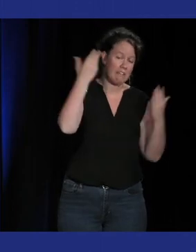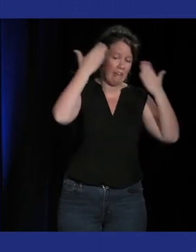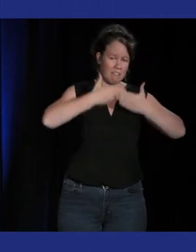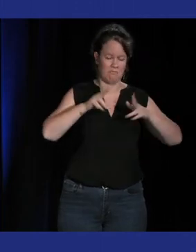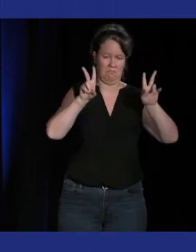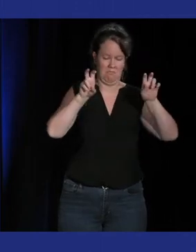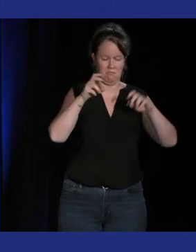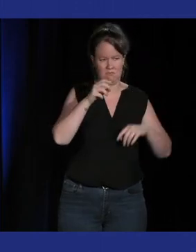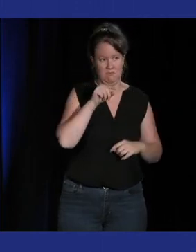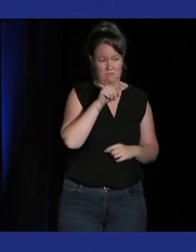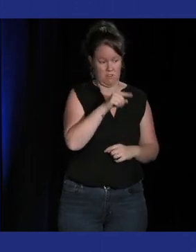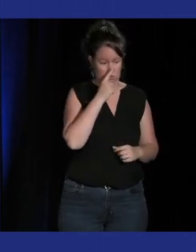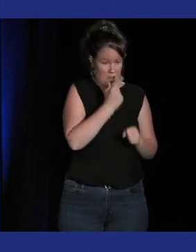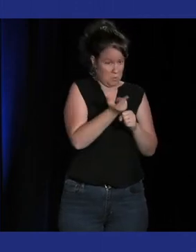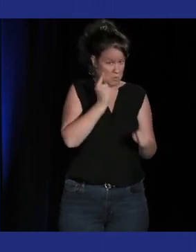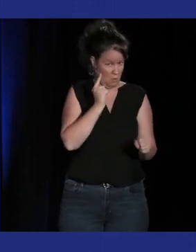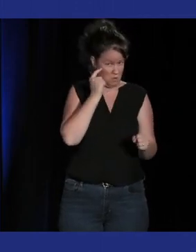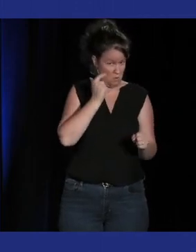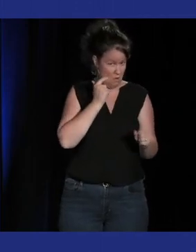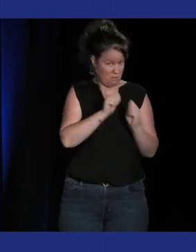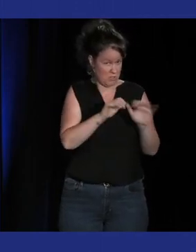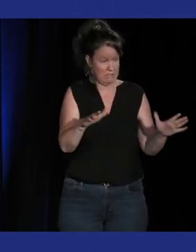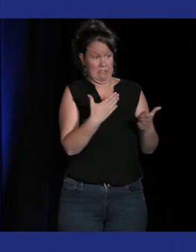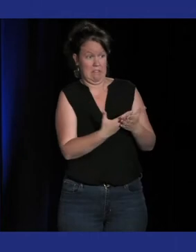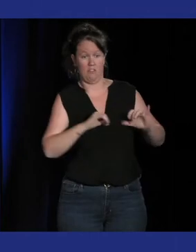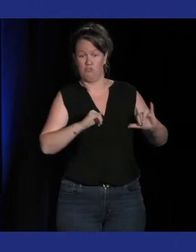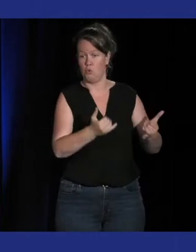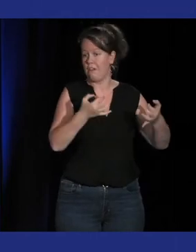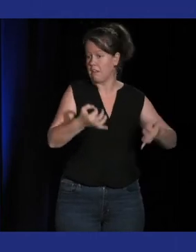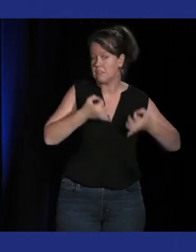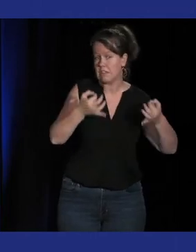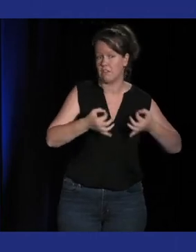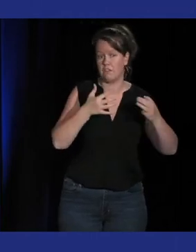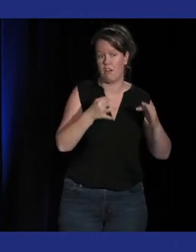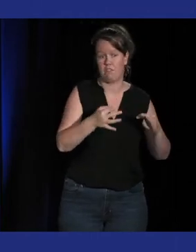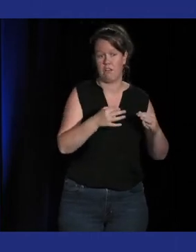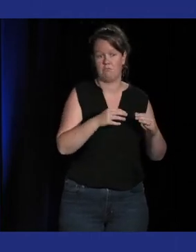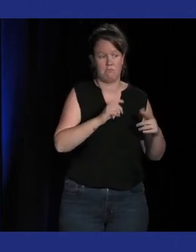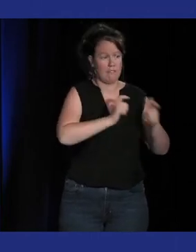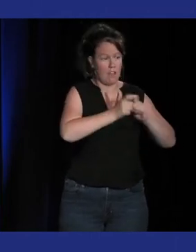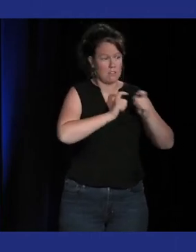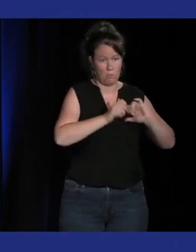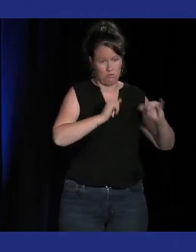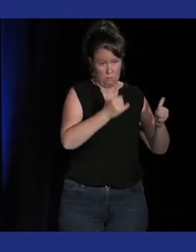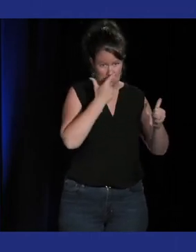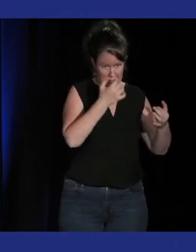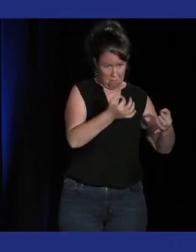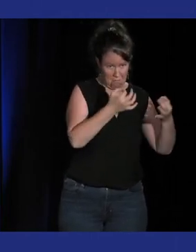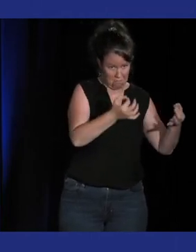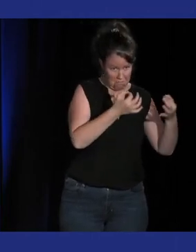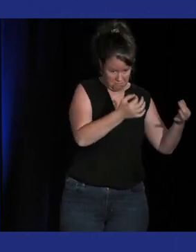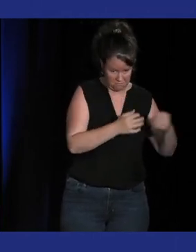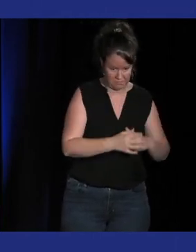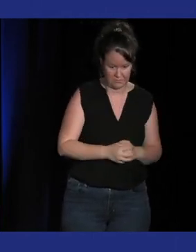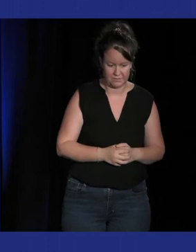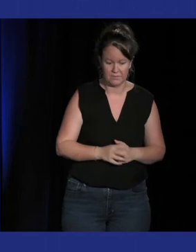'année dernière ou il a deux ans je me souviens plus et qui reprenait un petit peu vraiment les codes très classiques du jeu et voilà les gens sont moins ça parle moins aux gens comme